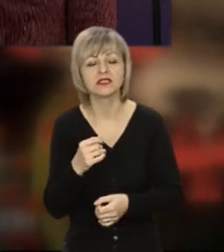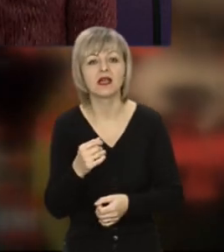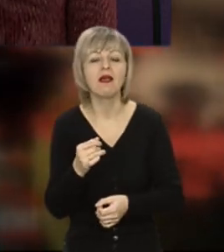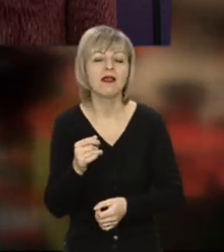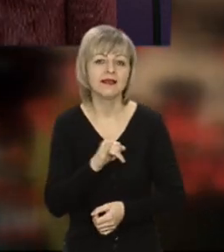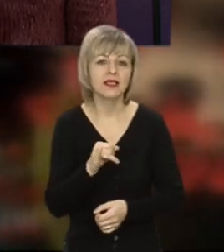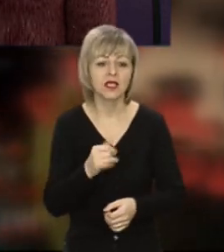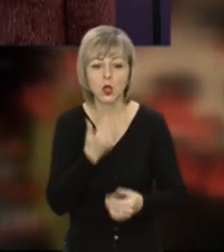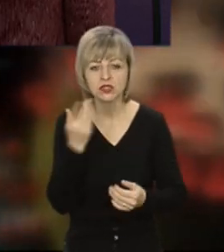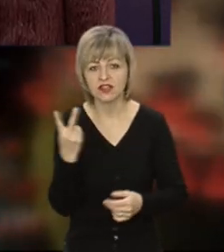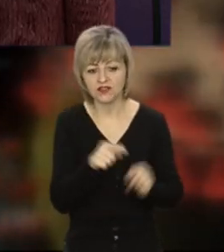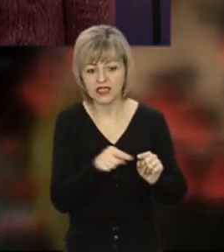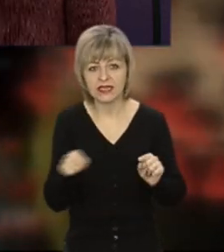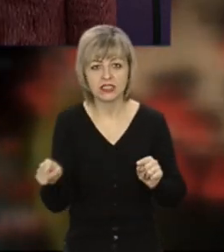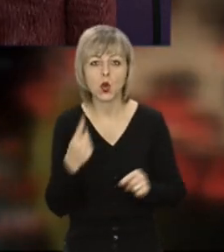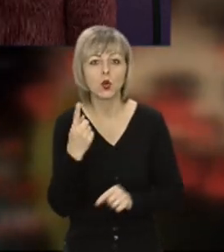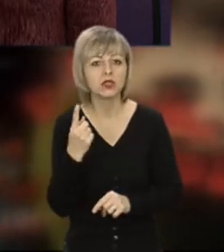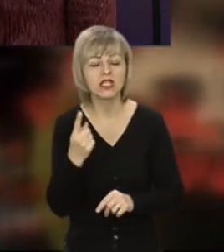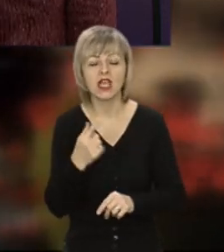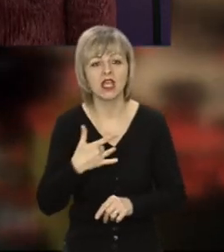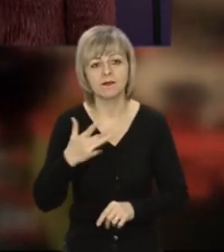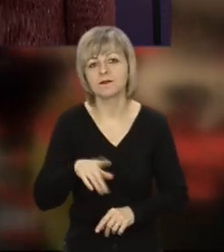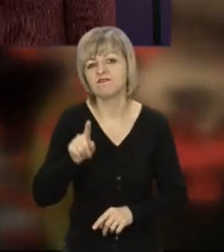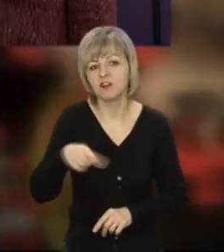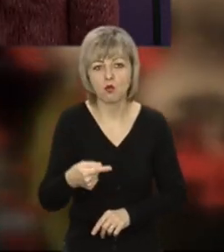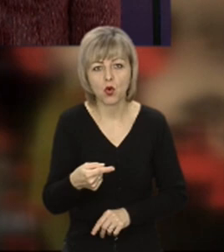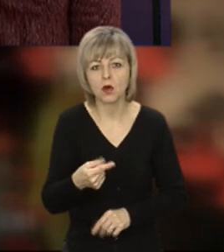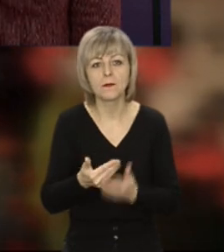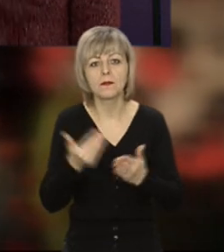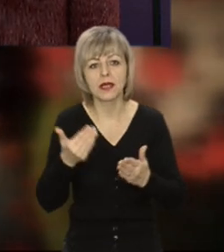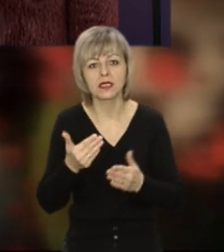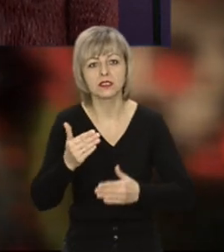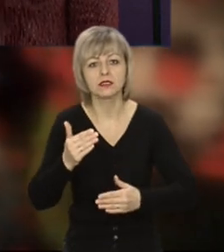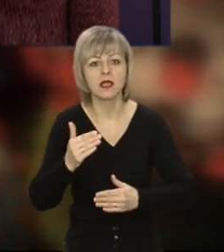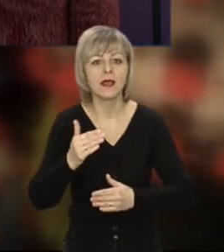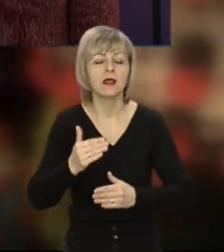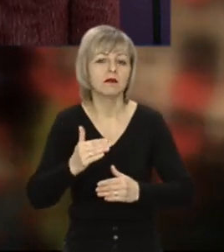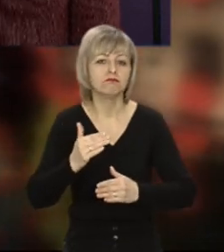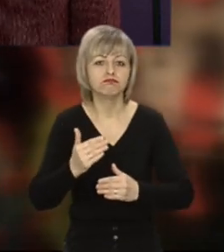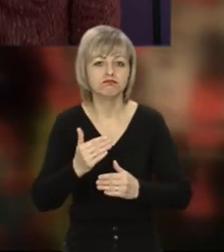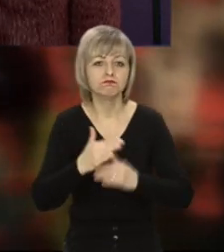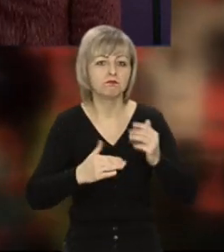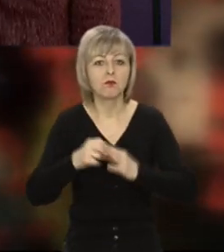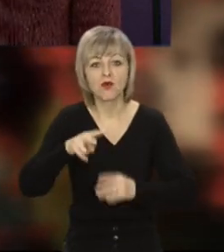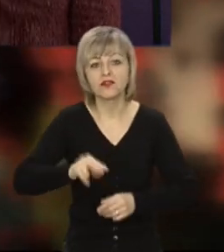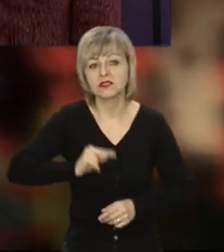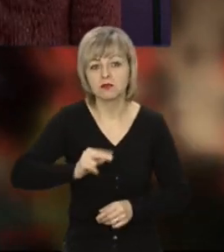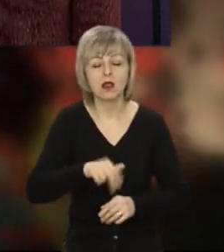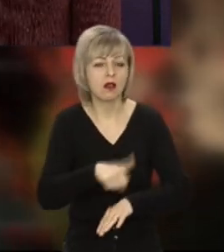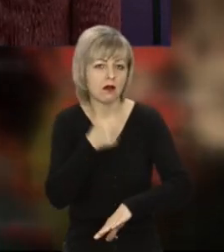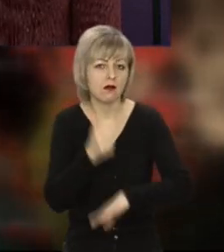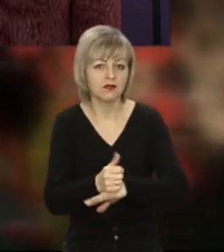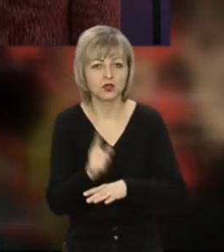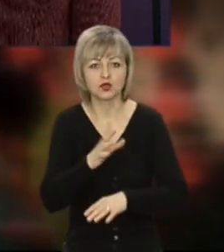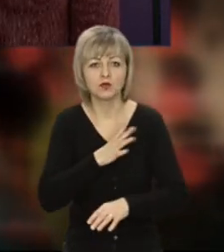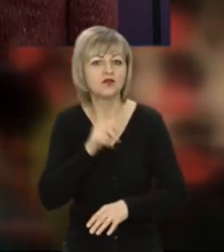тенденція останніх двох тижнів, однією з вимог, перед професійними якостями виявилася наявність зеленого ковід